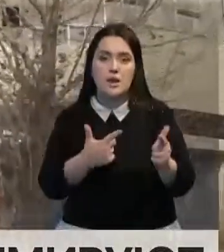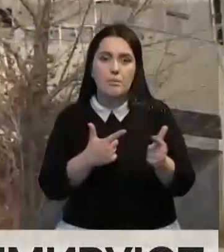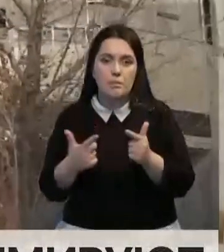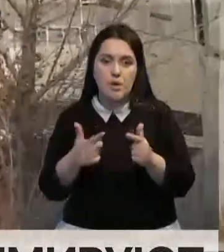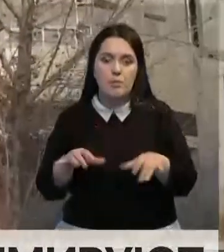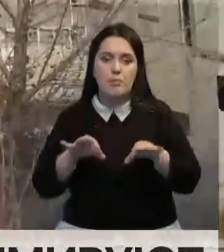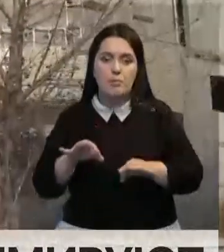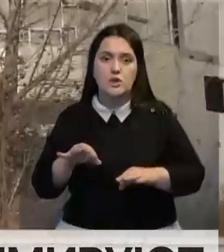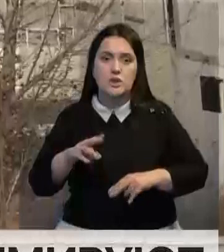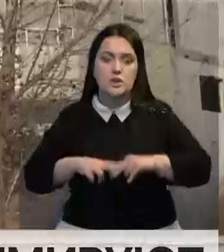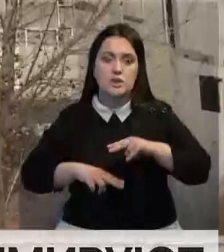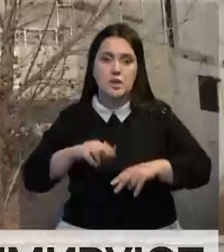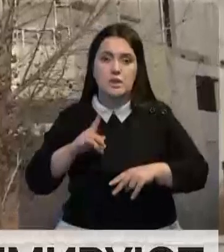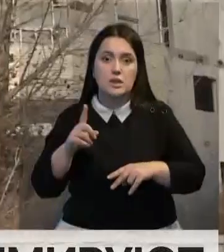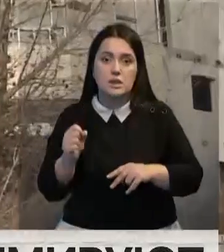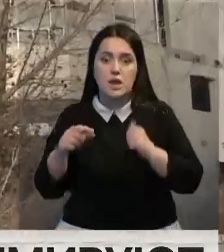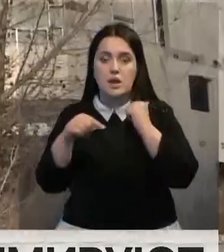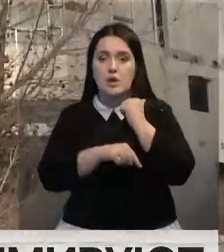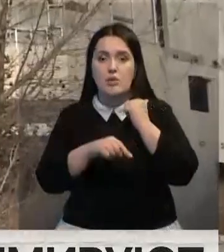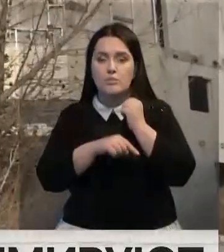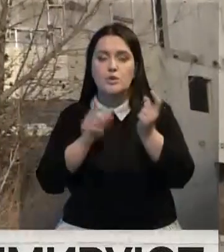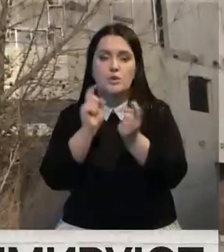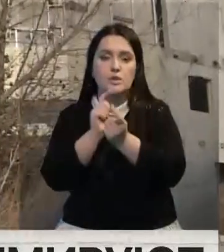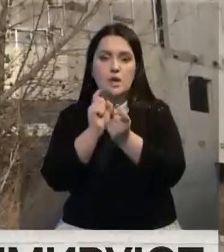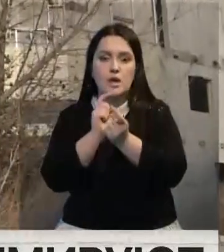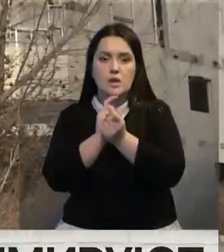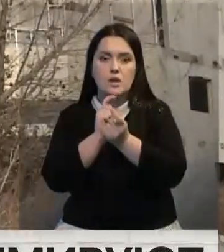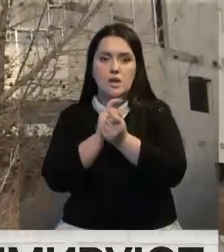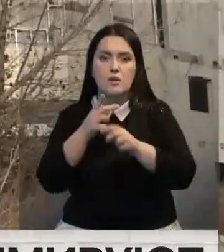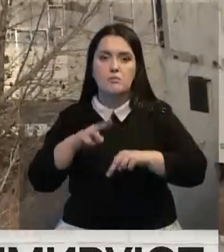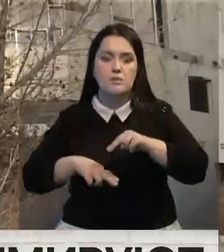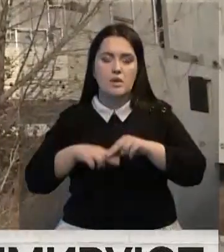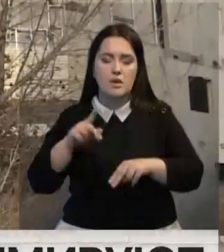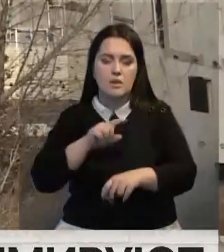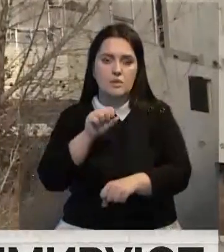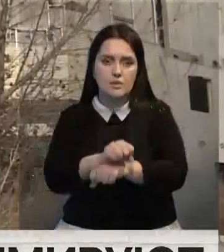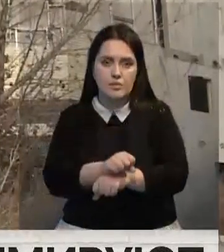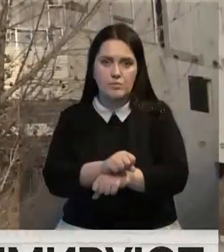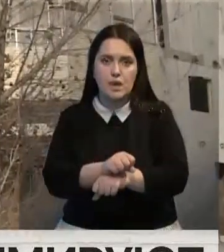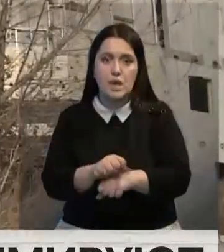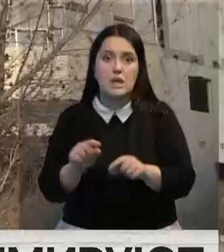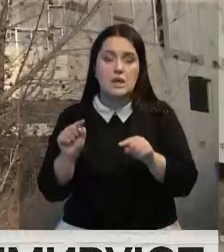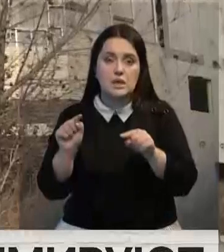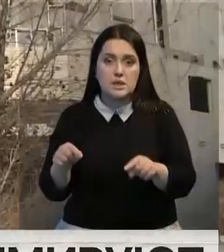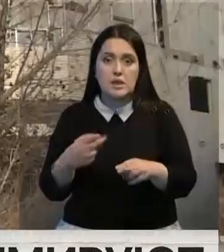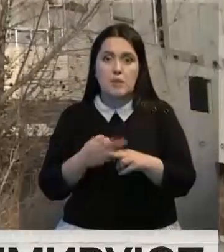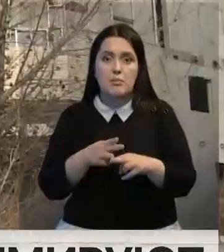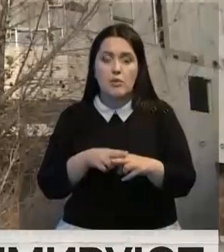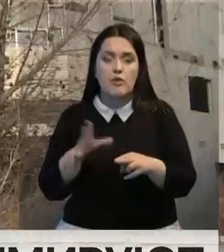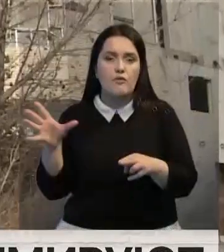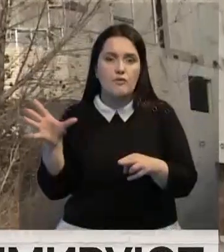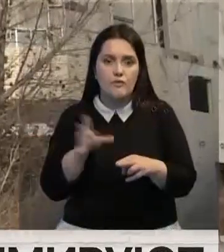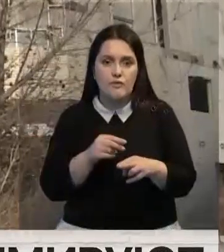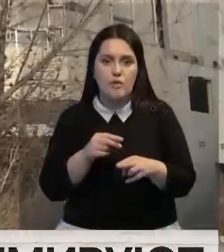машиностроителей, но из-за коррупционных скандалов большая стройка встала. И здесь практически все